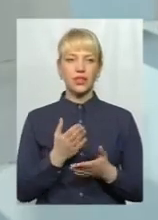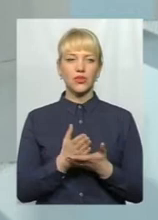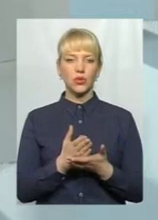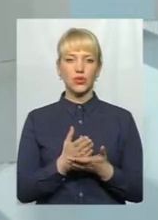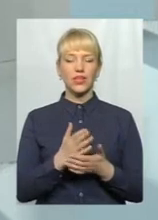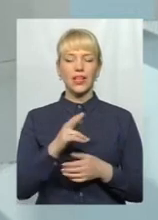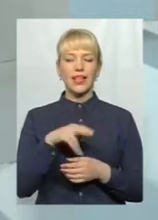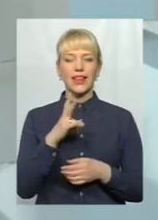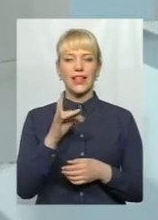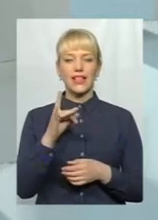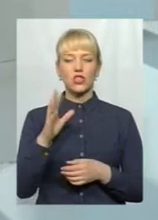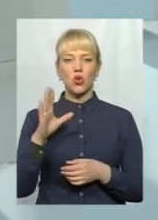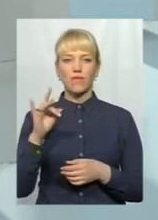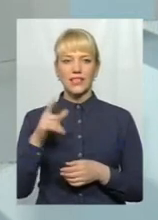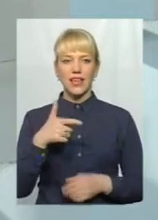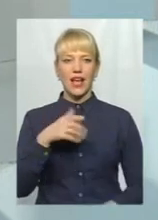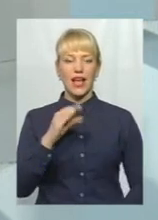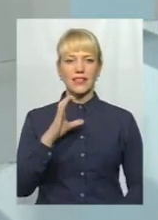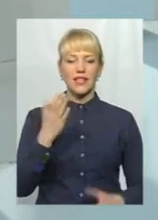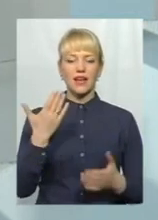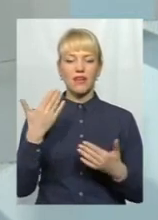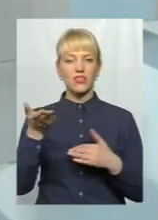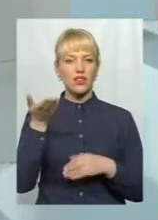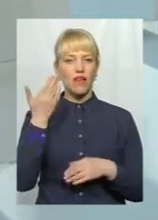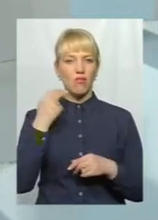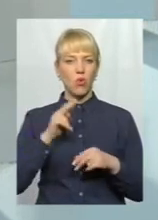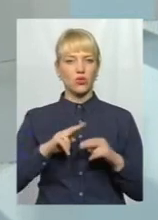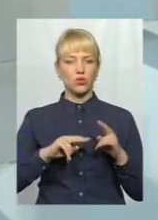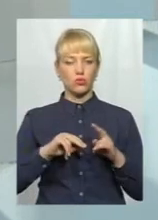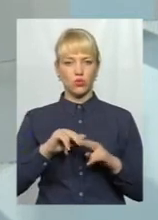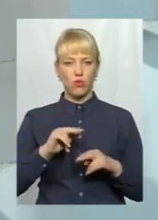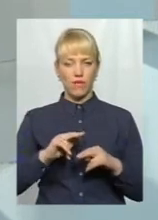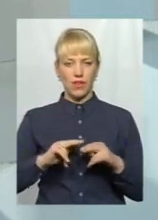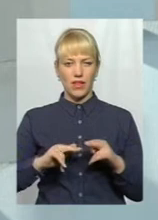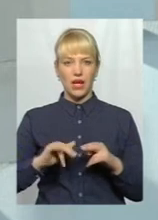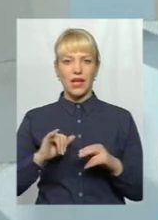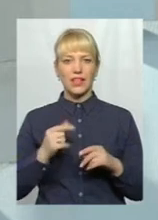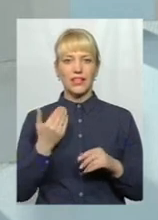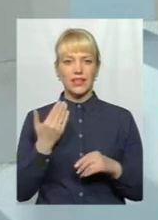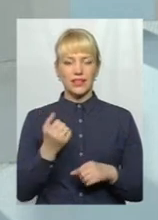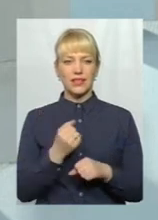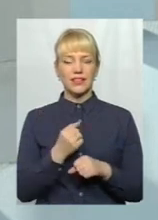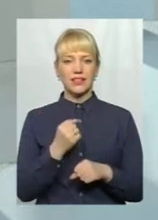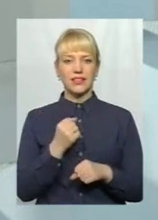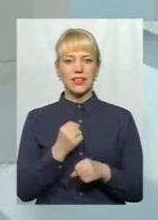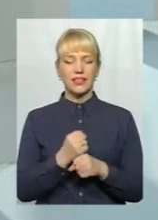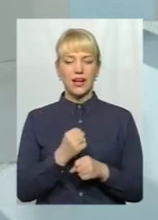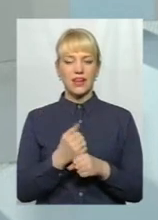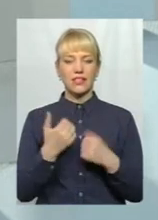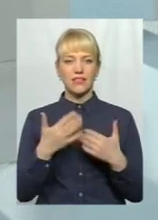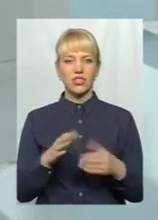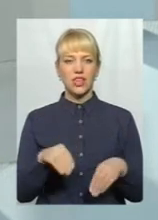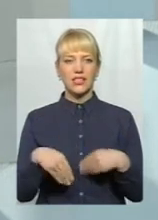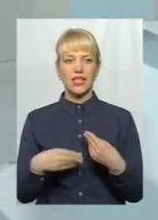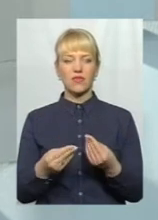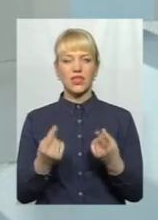Дністровська ГЕС, яка вже збудована давно, вже працює, і її діяльність вже завдає